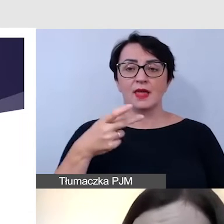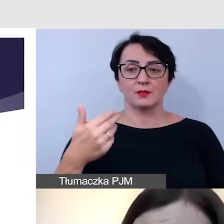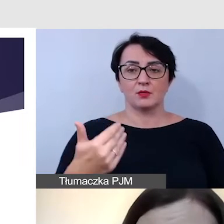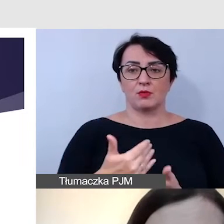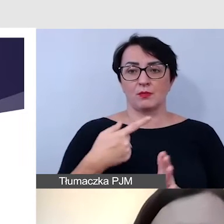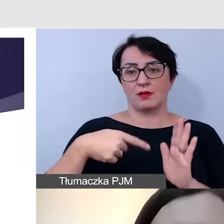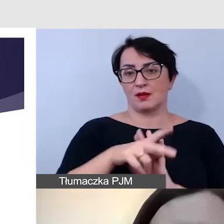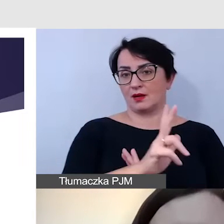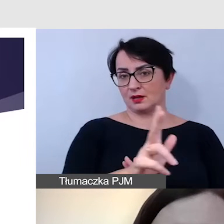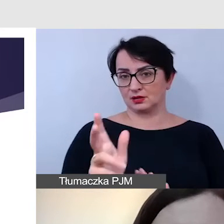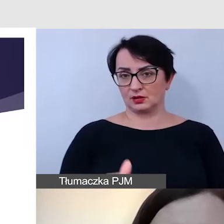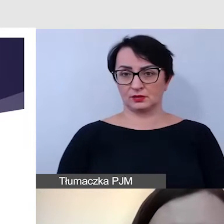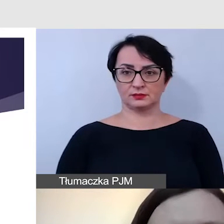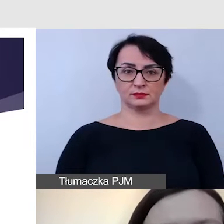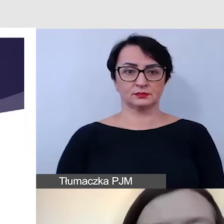każdemu.